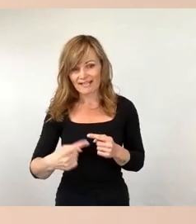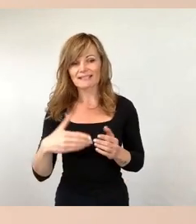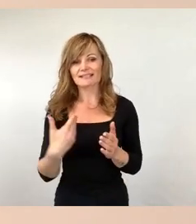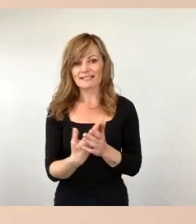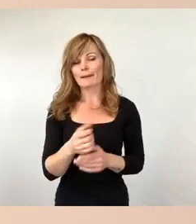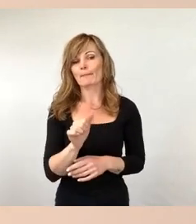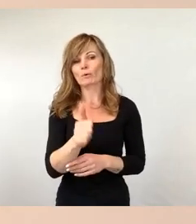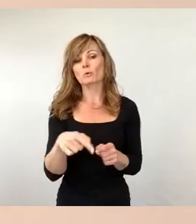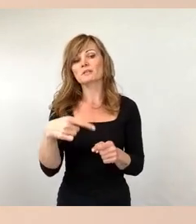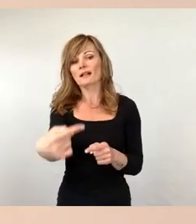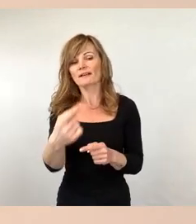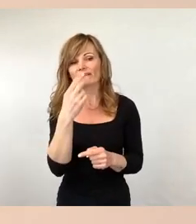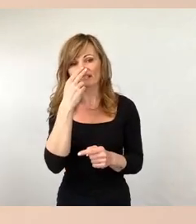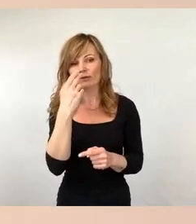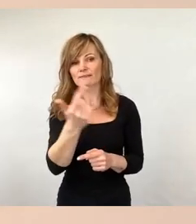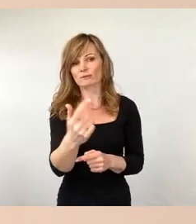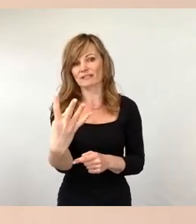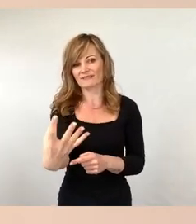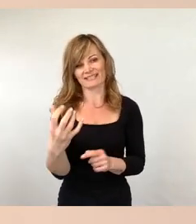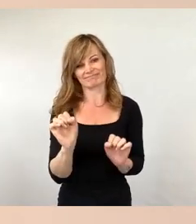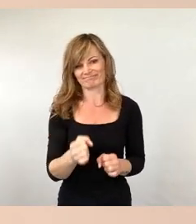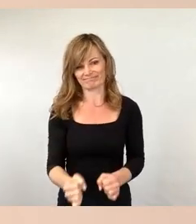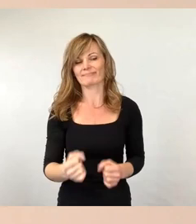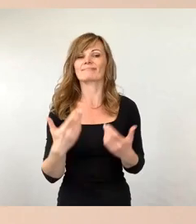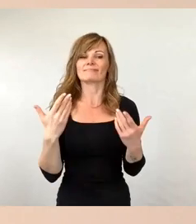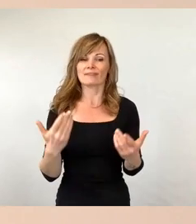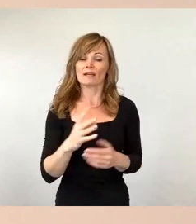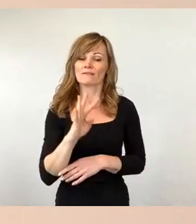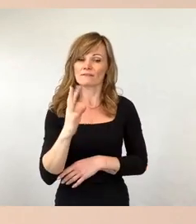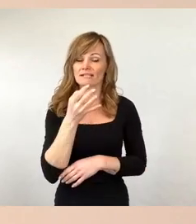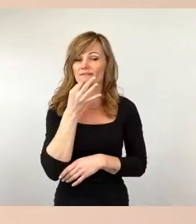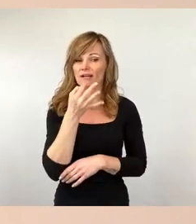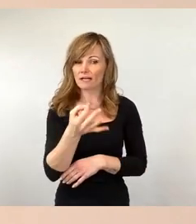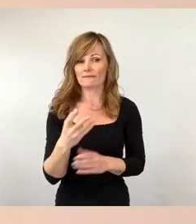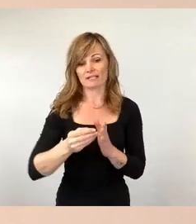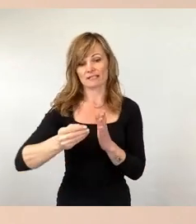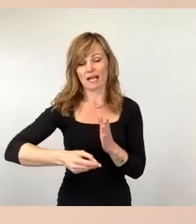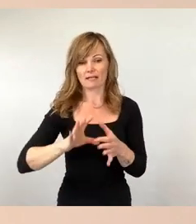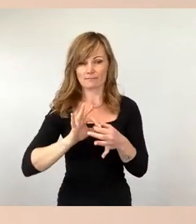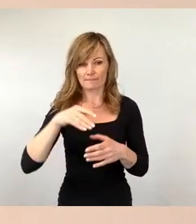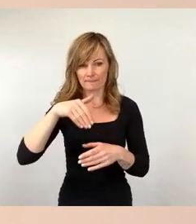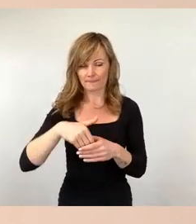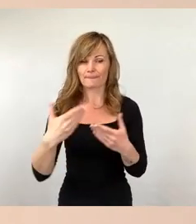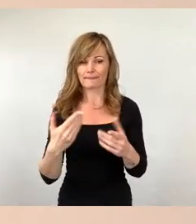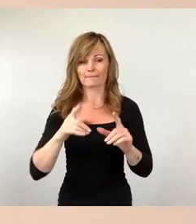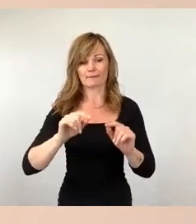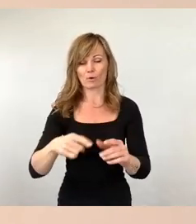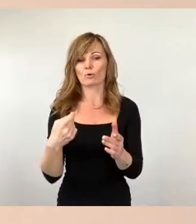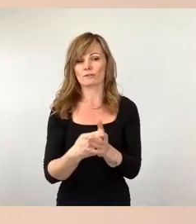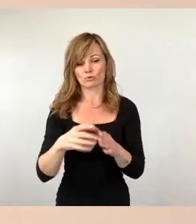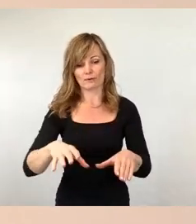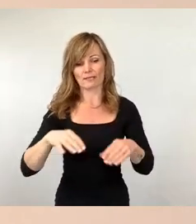Und zu der vierten Frage kann ich noch mal sagen, das Vertragsgegenstand ist die Kostenübernahme für den Austausch der